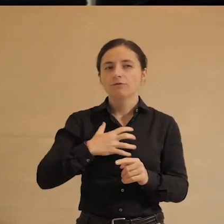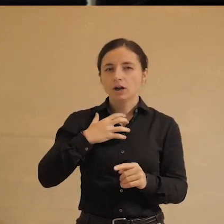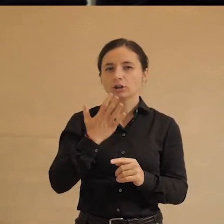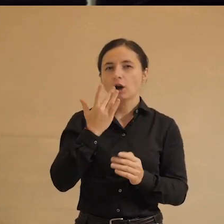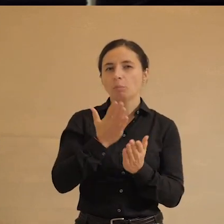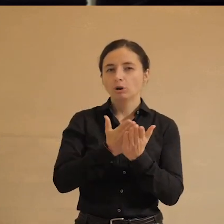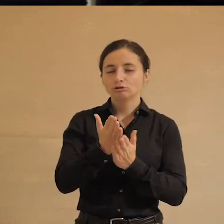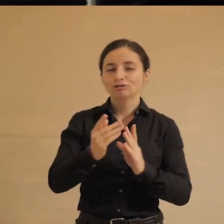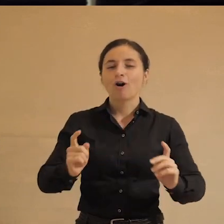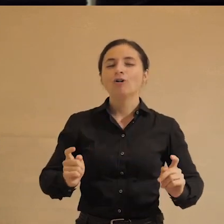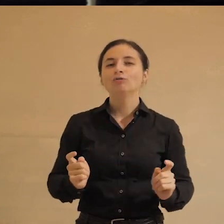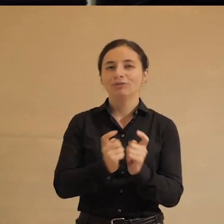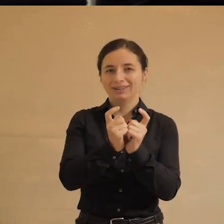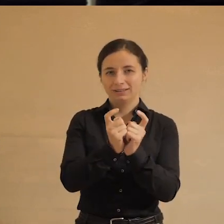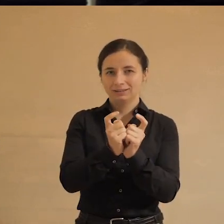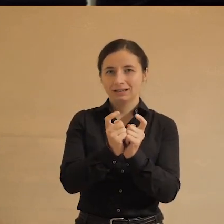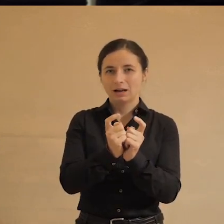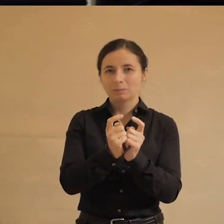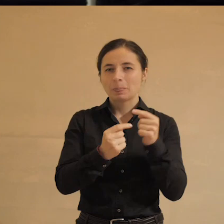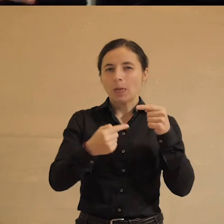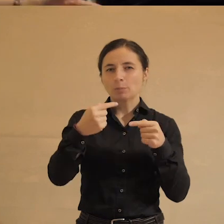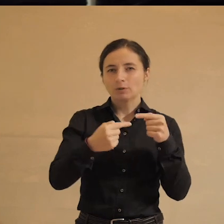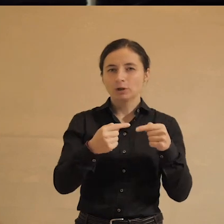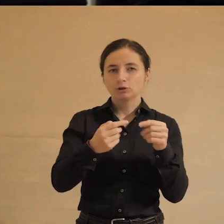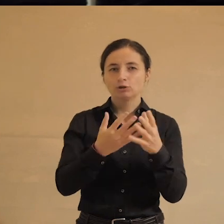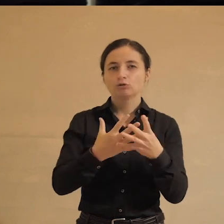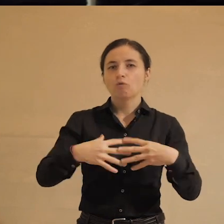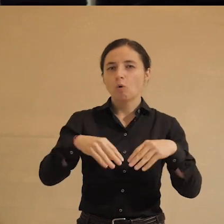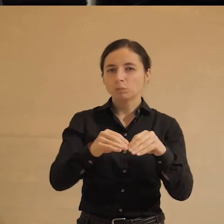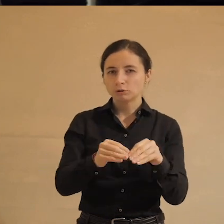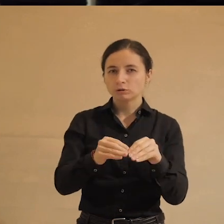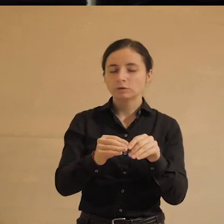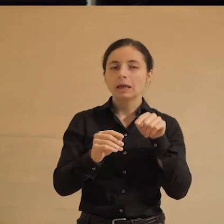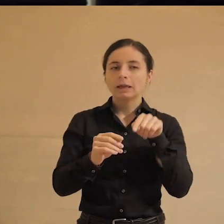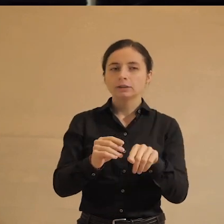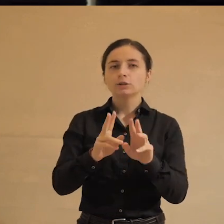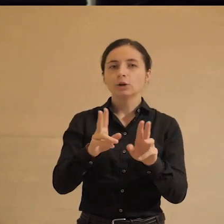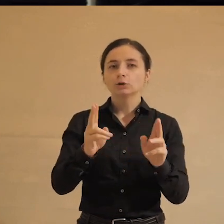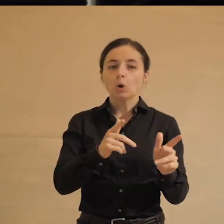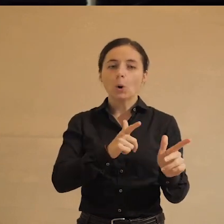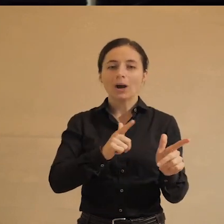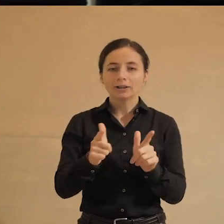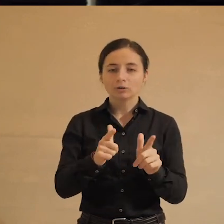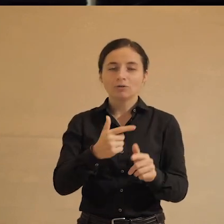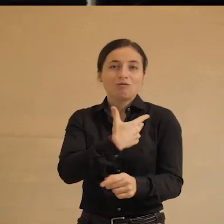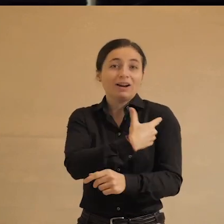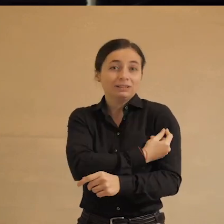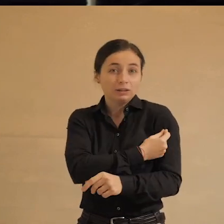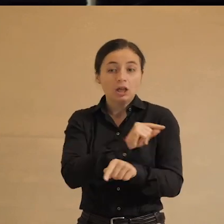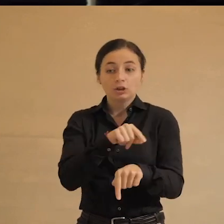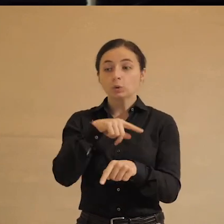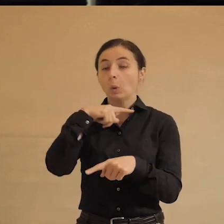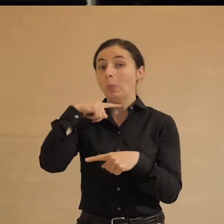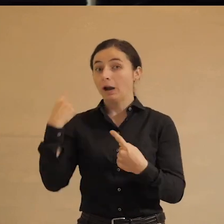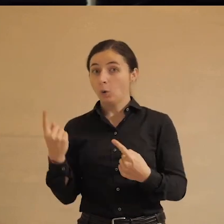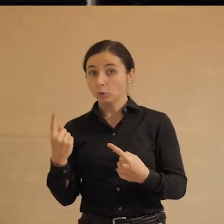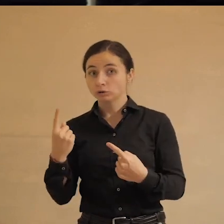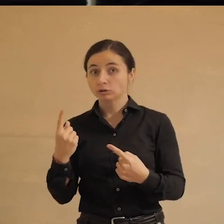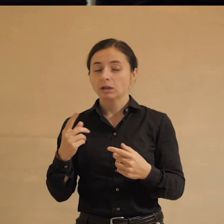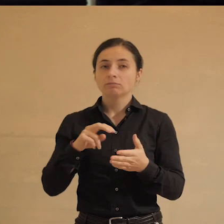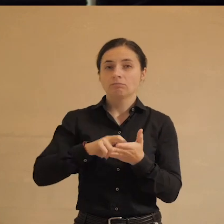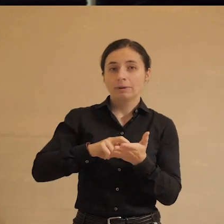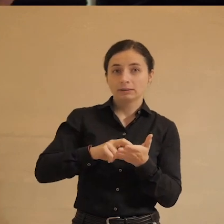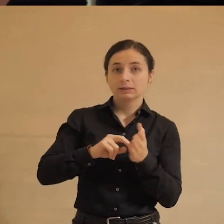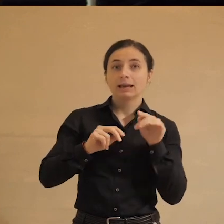политических конфликтов, точнее политических противоречий в обществе между теми, кто готов вакцинироваться, и теми, кто не хочет, опасается,